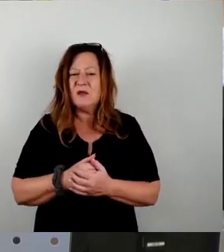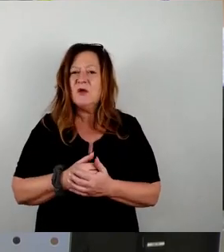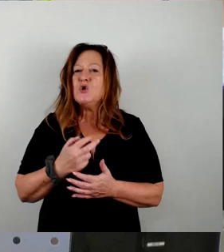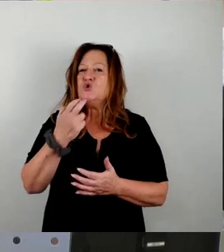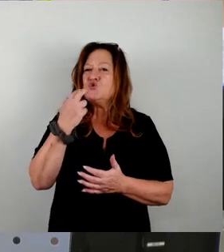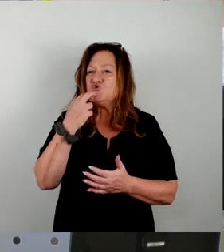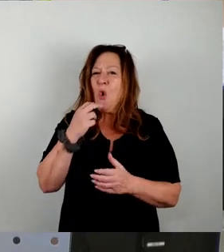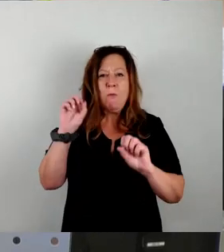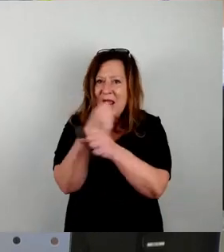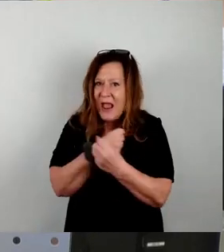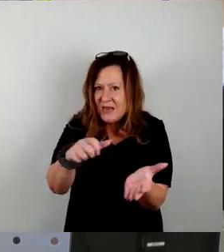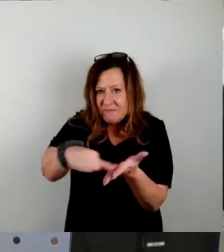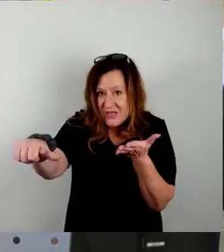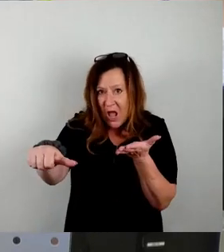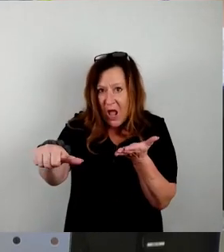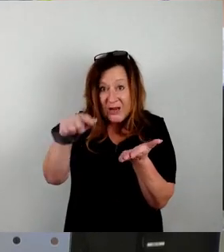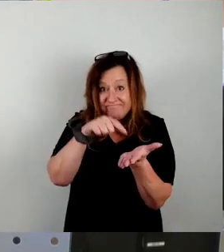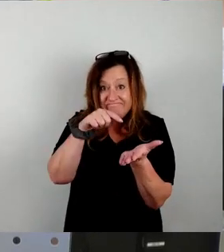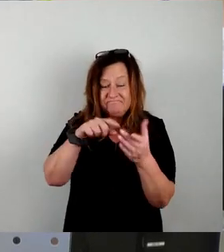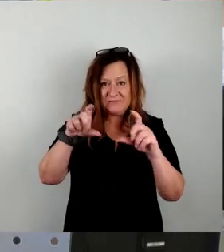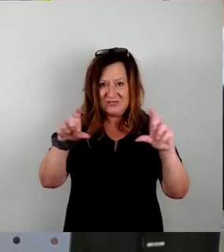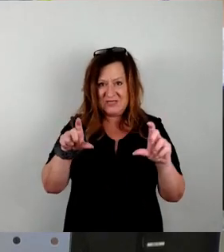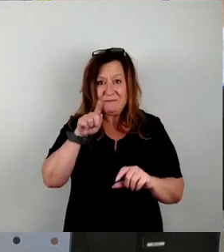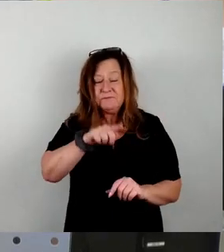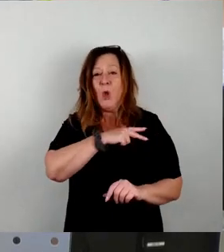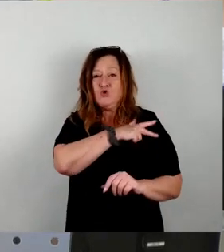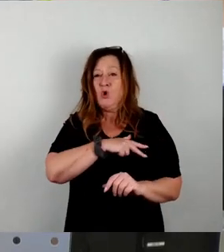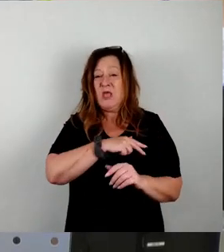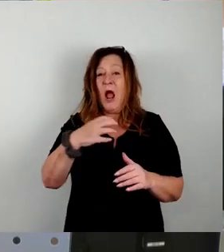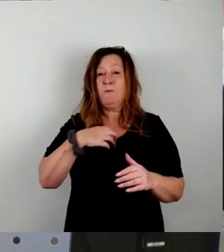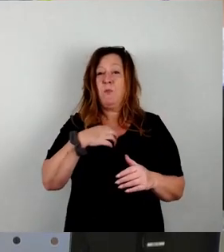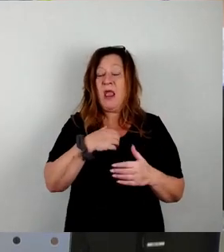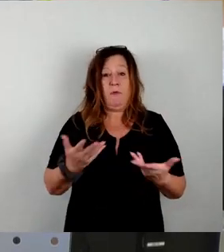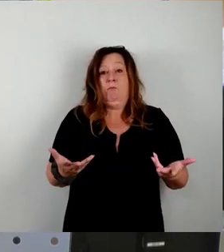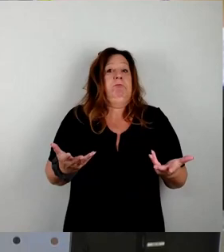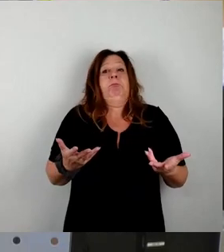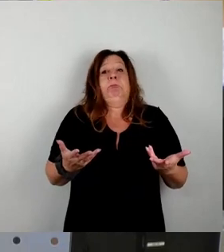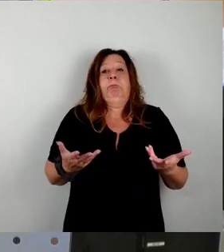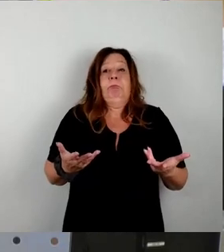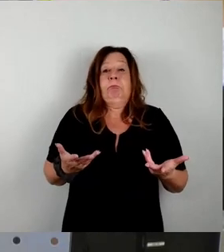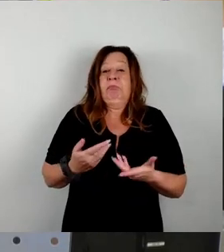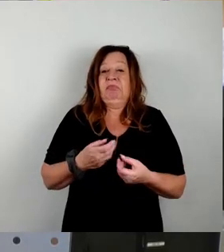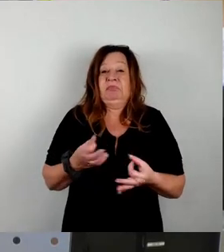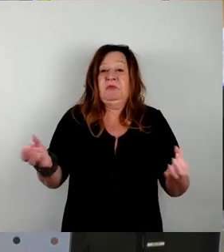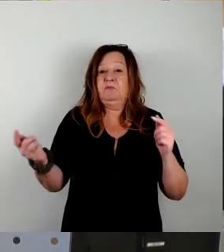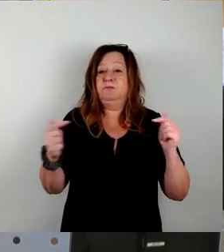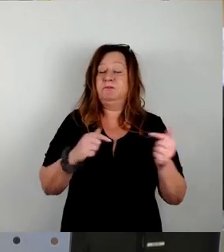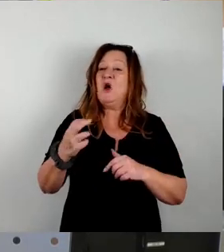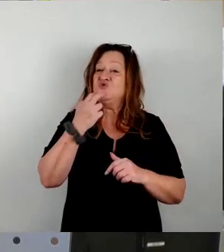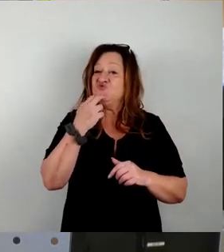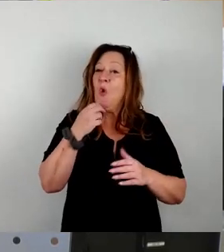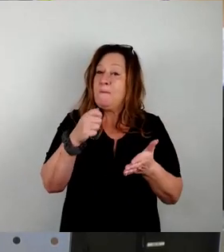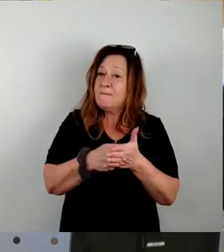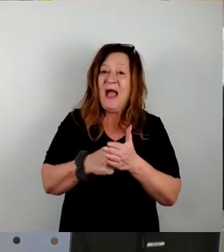nicht mehr bezahlen zu können. Diese sozialen Probleme werden hier vollkommen unterbelichtet, dass hier im Prinzip die Strompreise, Energiepreise